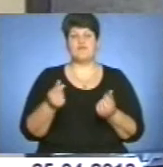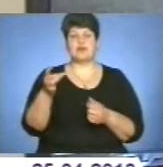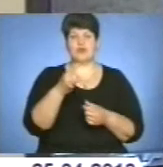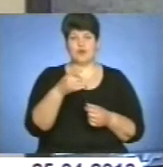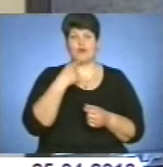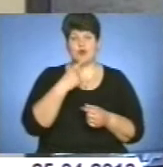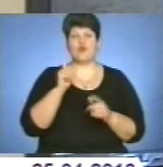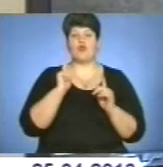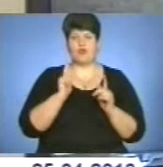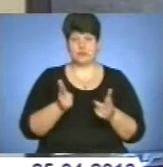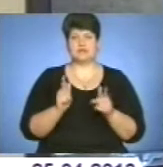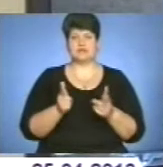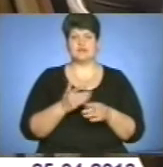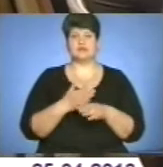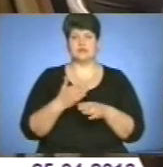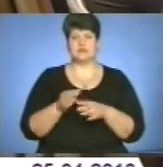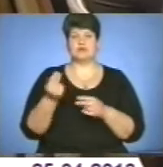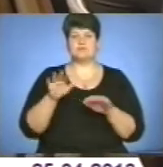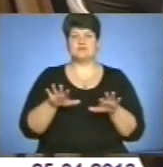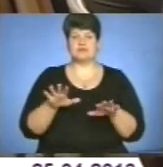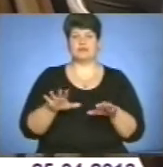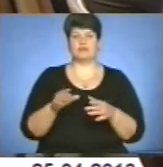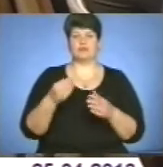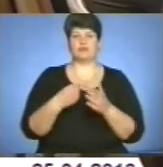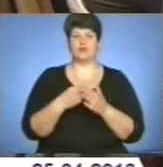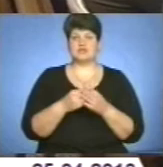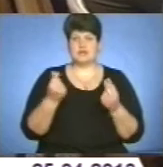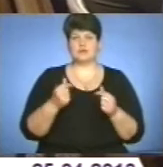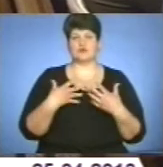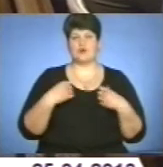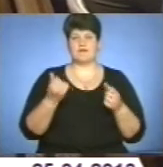готові виділяти кошти з місцевих бюджетів, адже здоров'я нації понад усе.